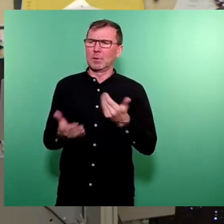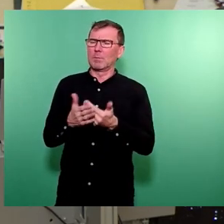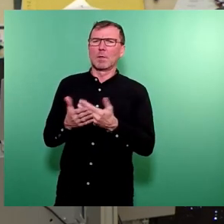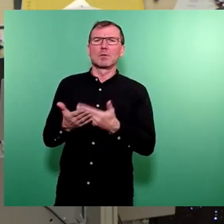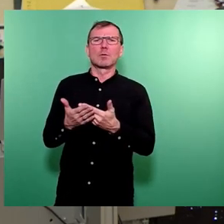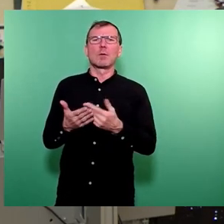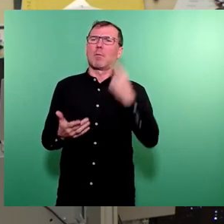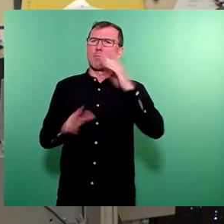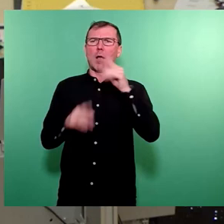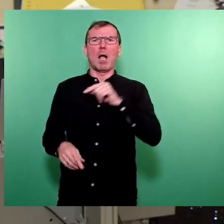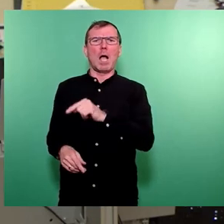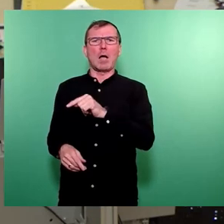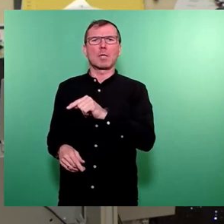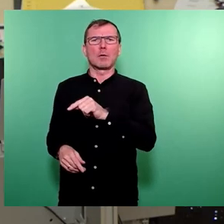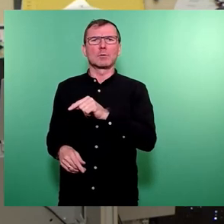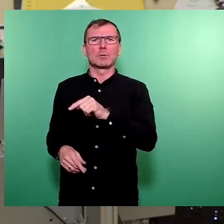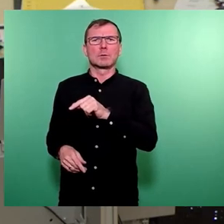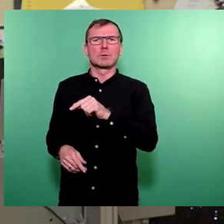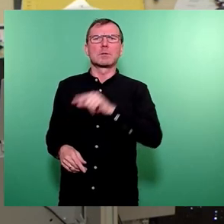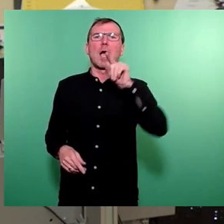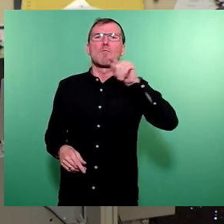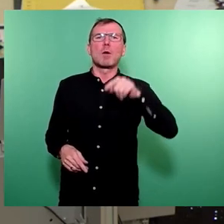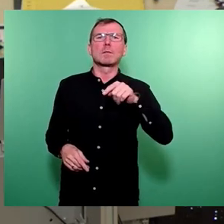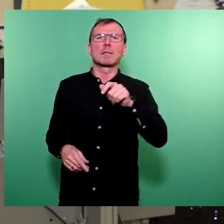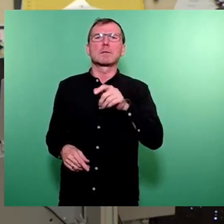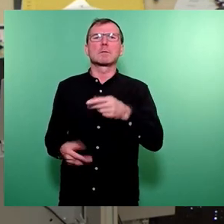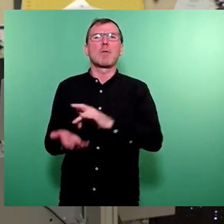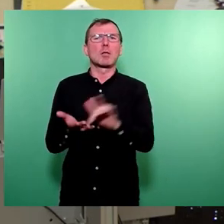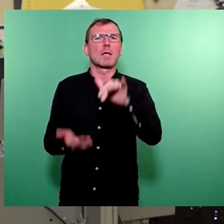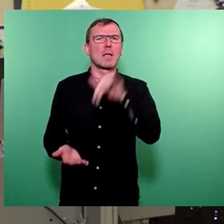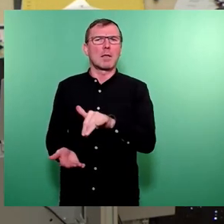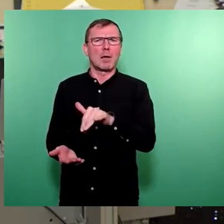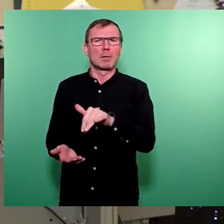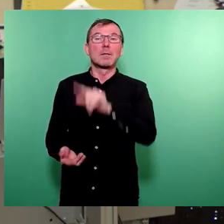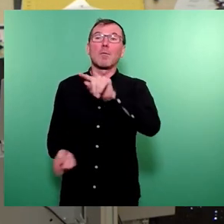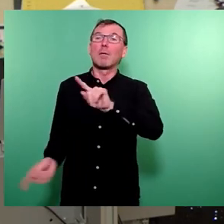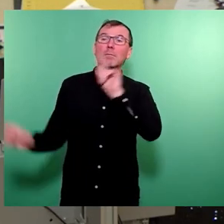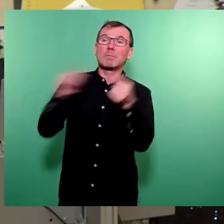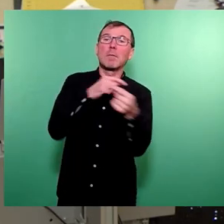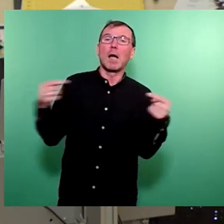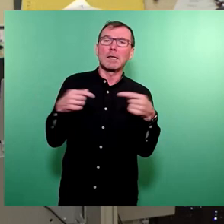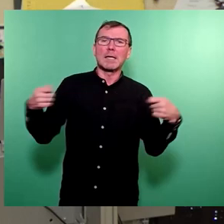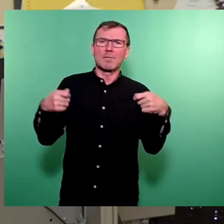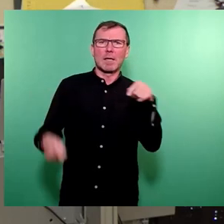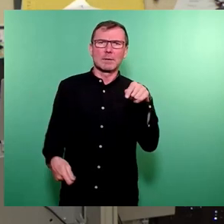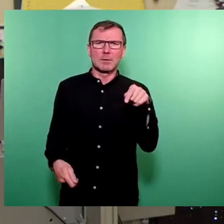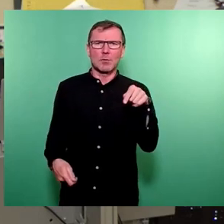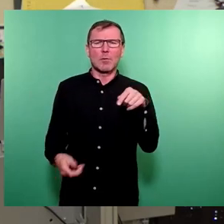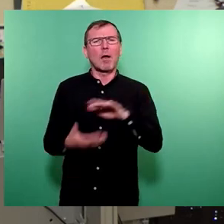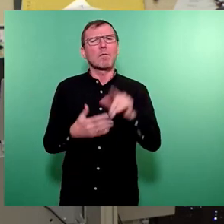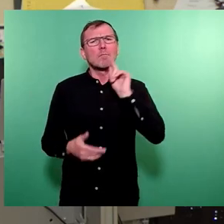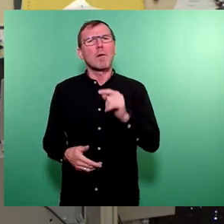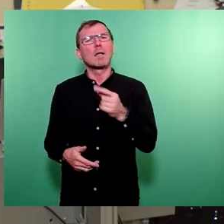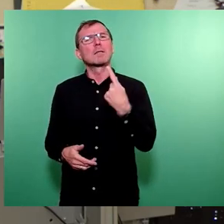Rathaus die Monatshygiene da ist. Aber Gegenfinanzierung, ja, da stellen wir einfach mal 2024